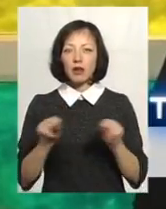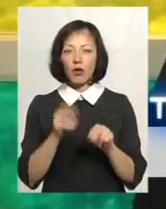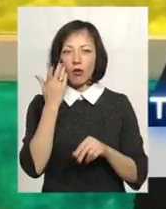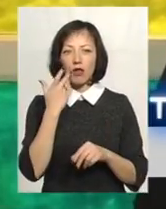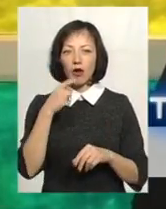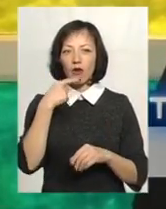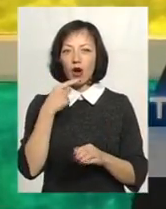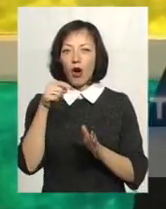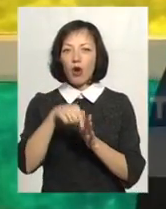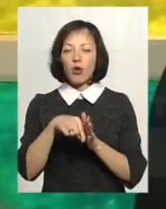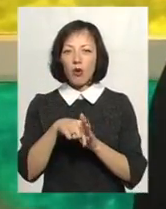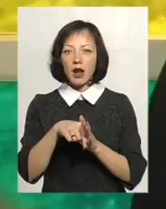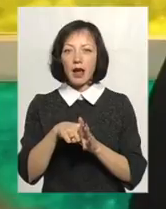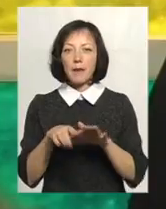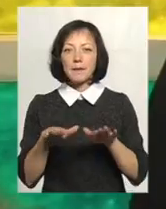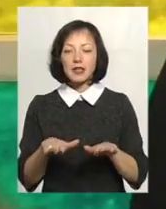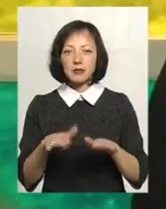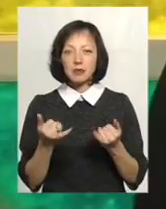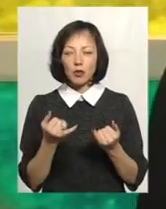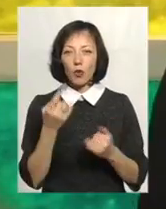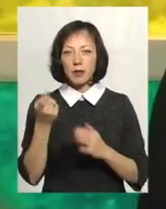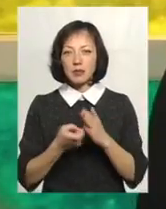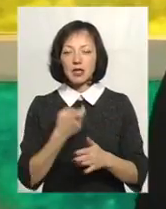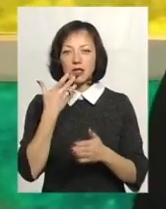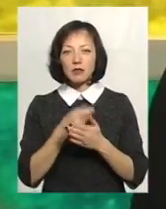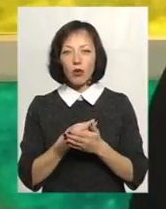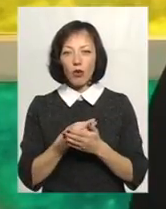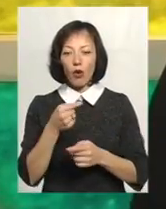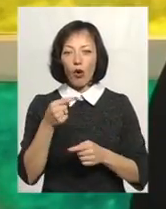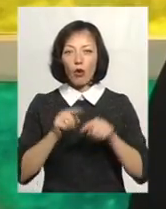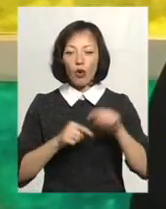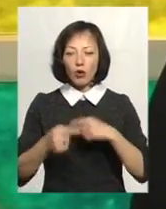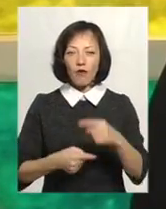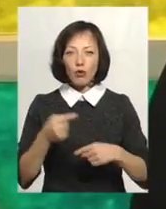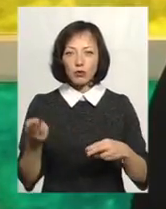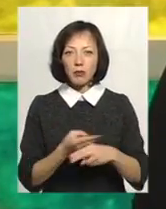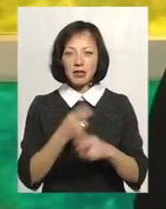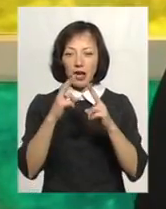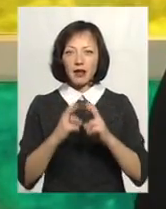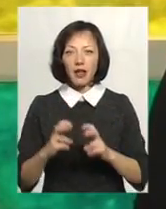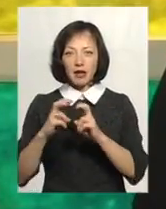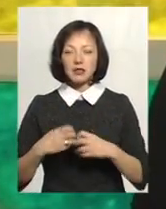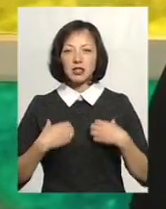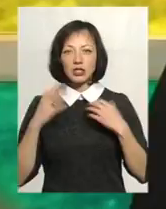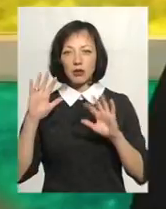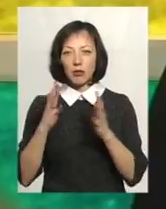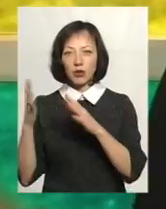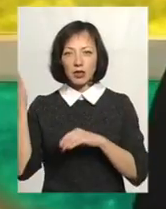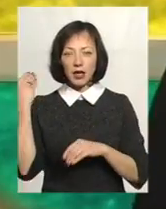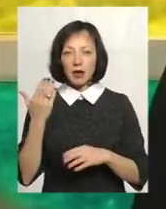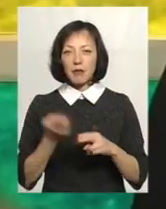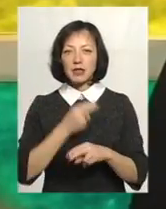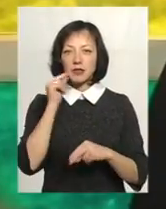«Роль і місце». Тобто ми сьогодні без знання свого власного родоводу, без аналізу тих страшних сторінок, коли